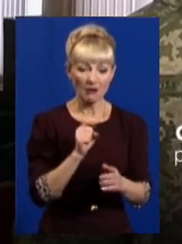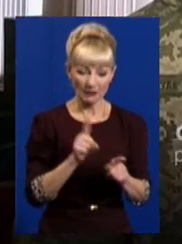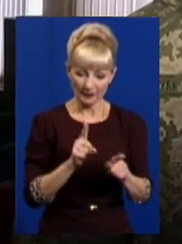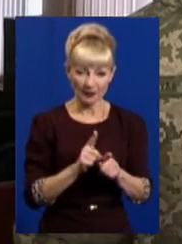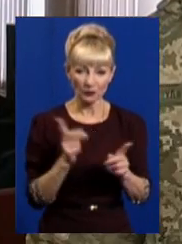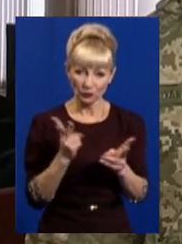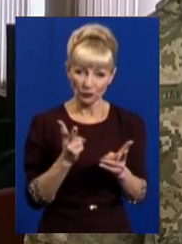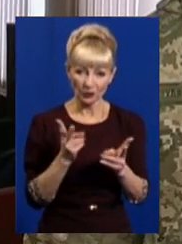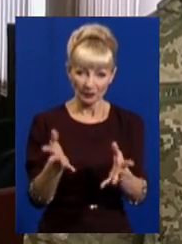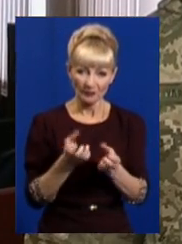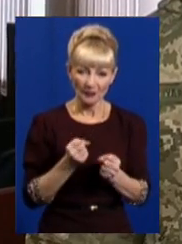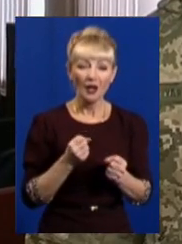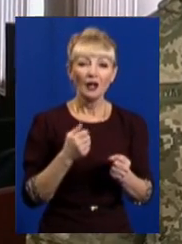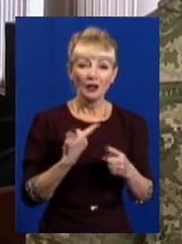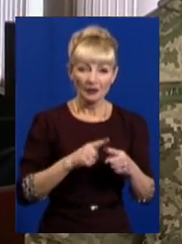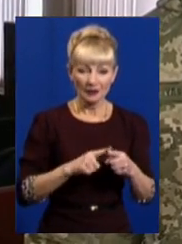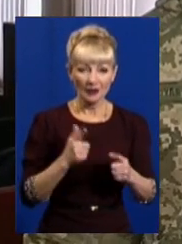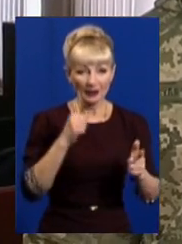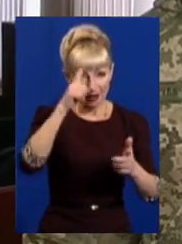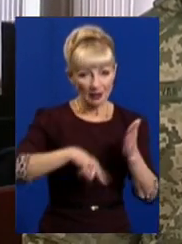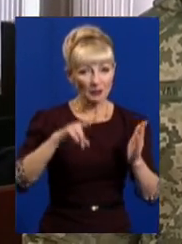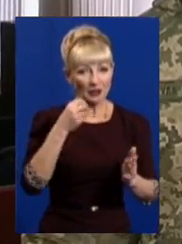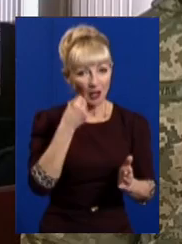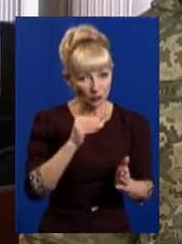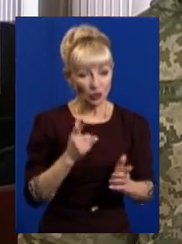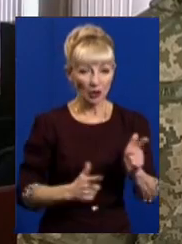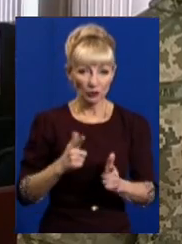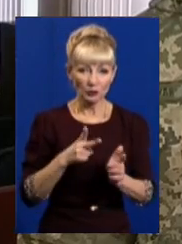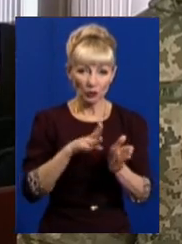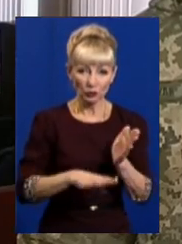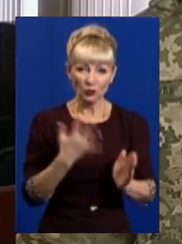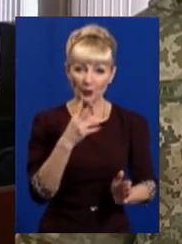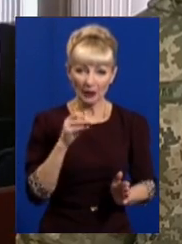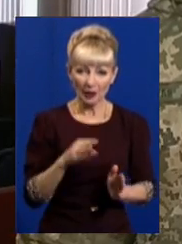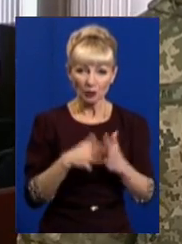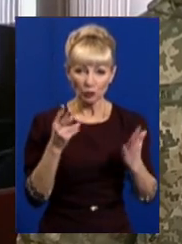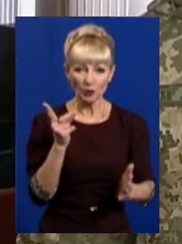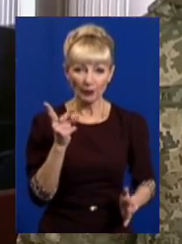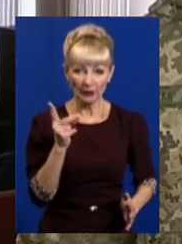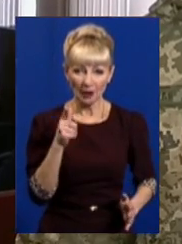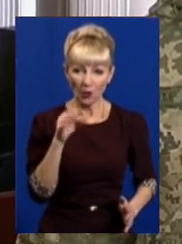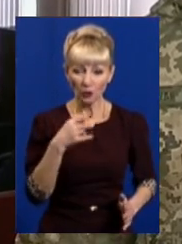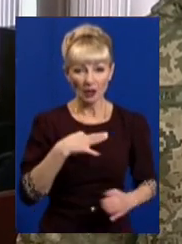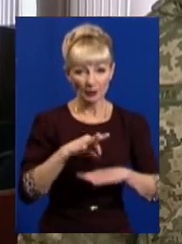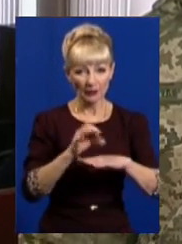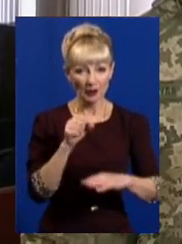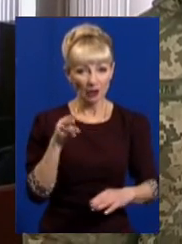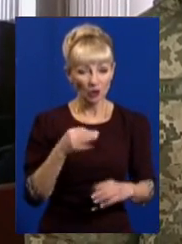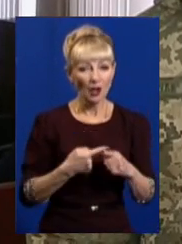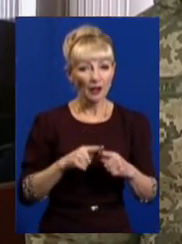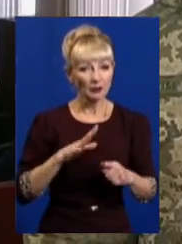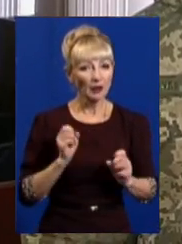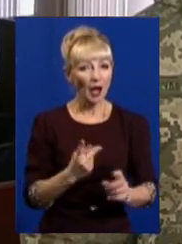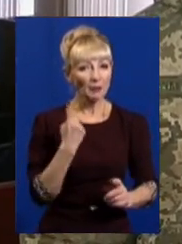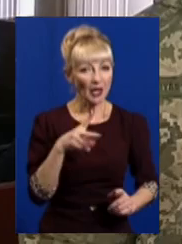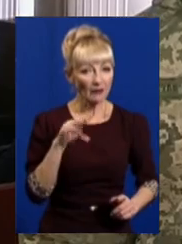сподіваємося на краще, готуємося до гіршого. З п'яти років службу в армії більше, ніж півтора роки я провів у АТО. Це була як перша лінія, так і